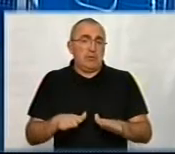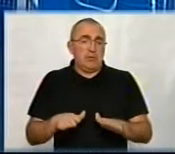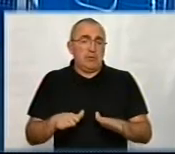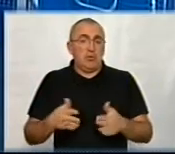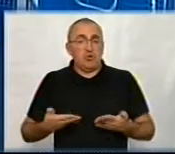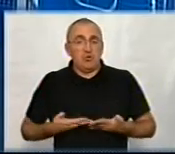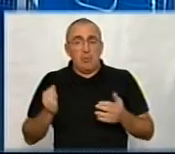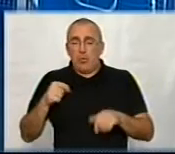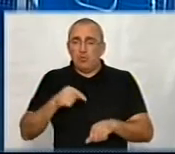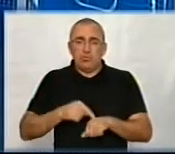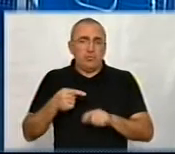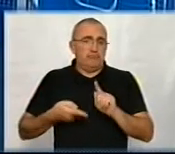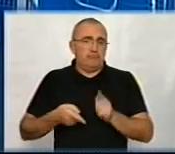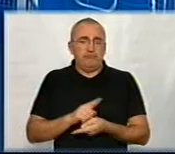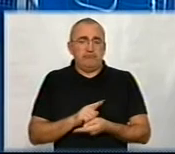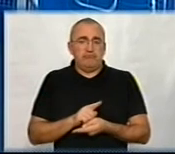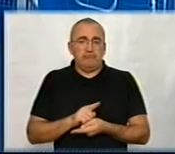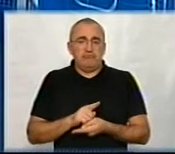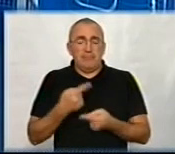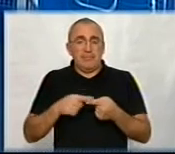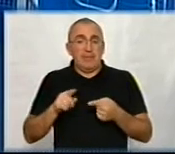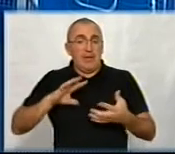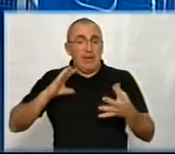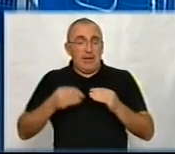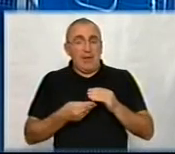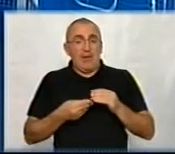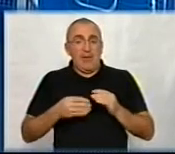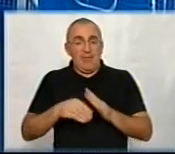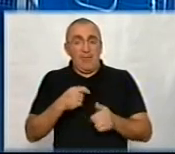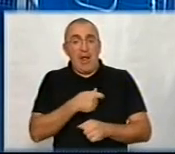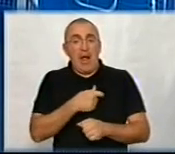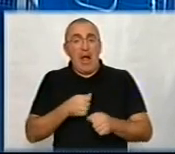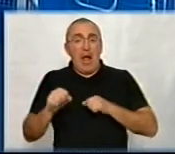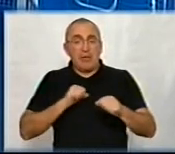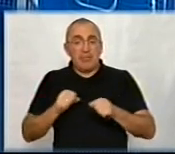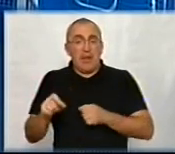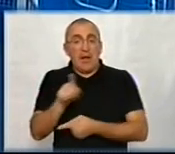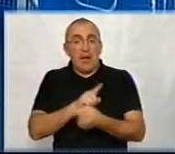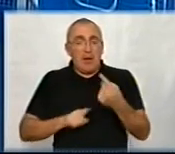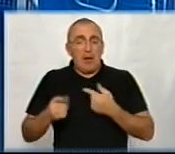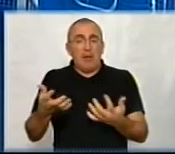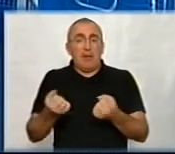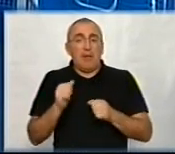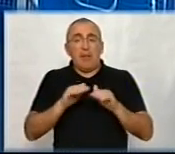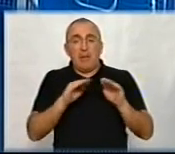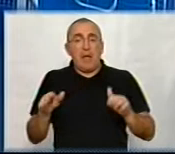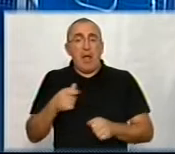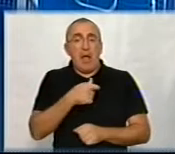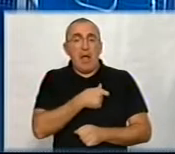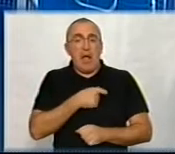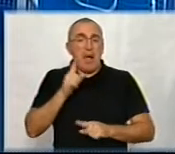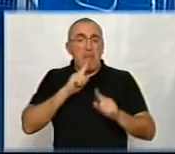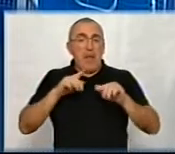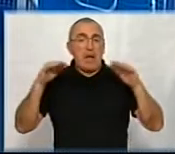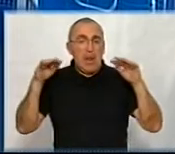життя може суттєво змінюватися. результатів цих виборів адмінреформа взагалі не залежить. Тобто адмінреформа приймається на рівні парламенту. І